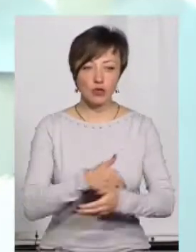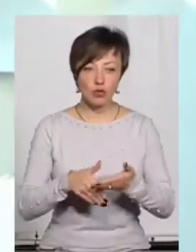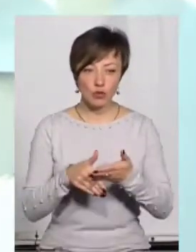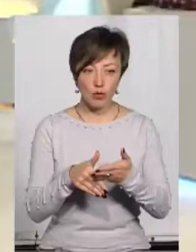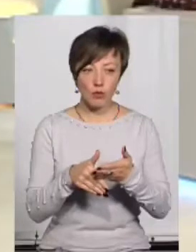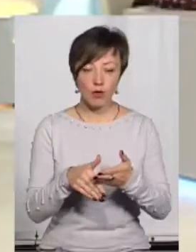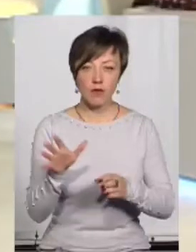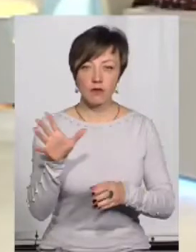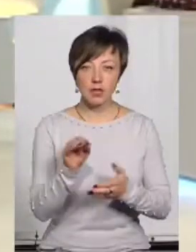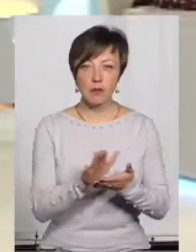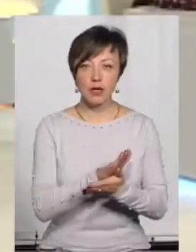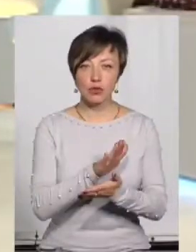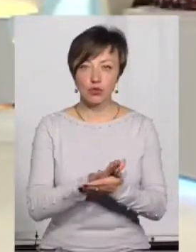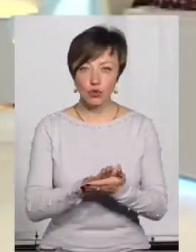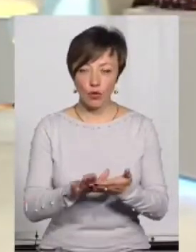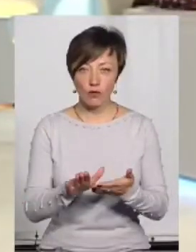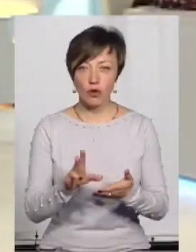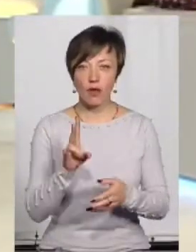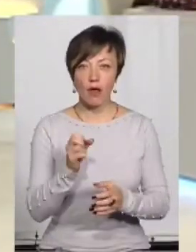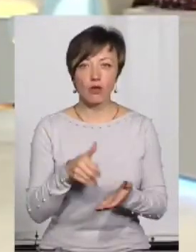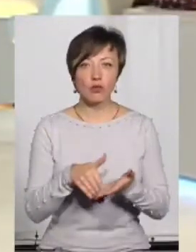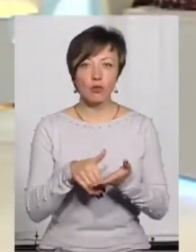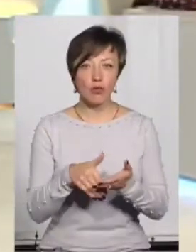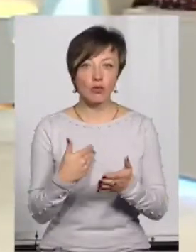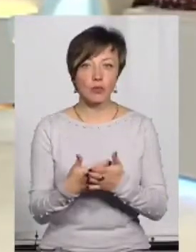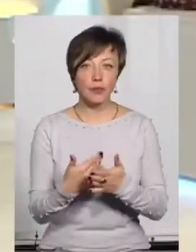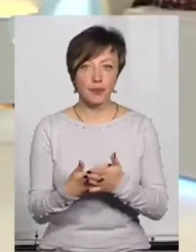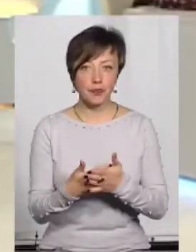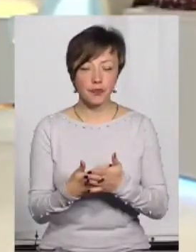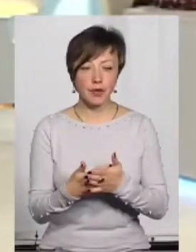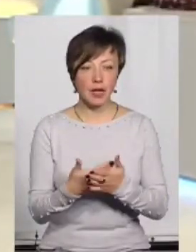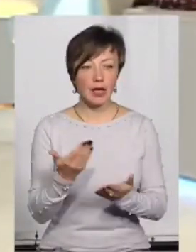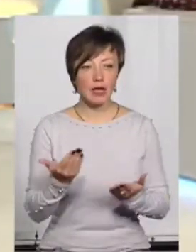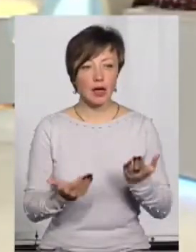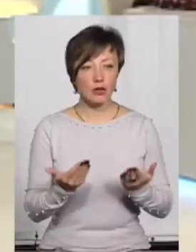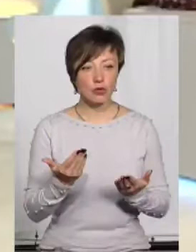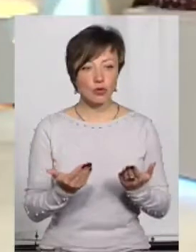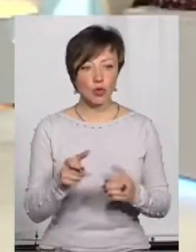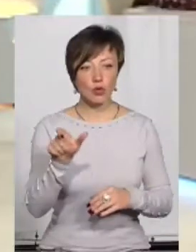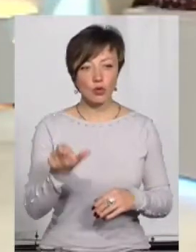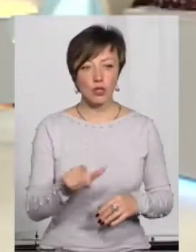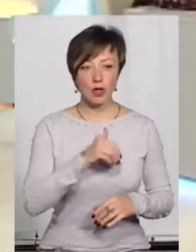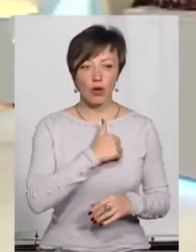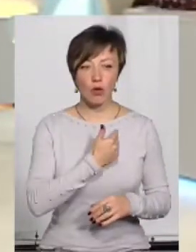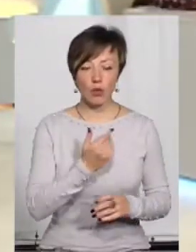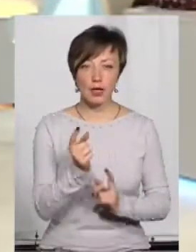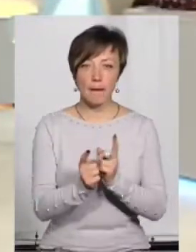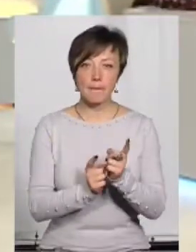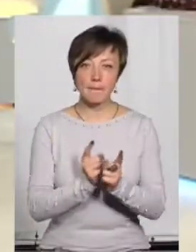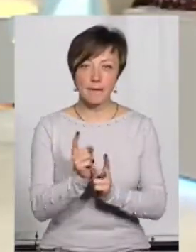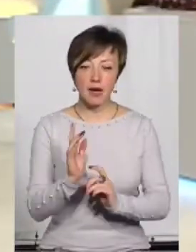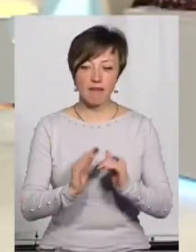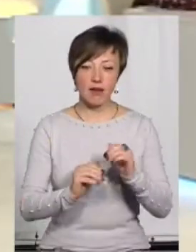допомогу, це все безкоштовно, на допомогу, ну, наприклад, якщо людина хоче там перекваліфікуватися,